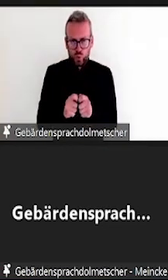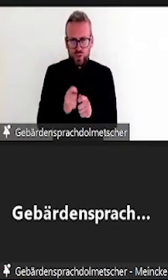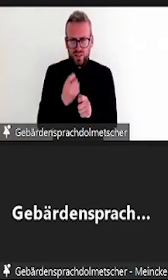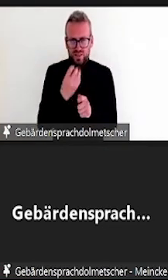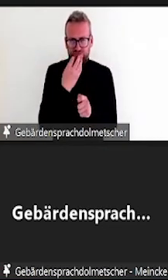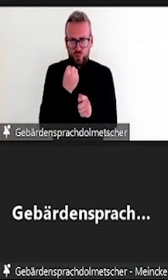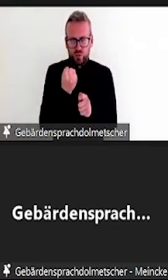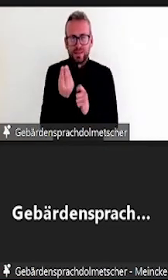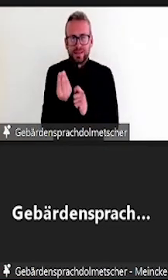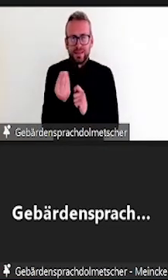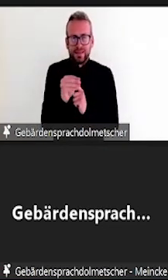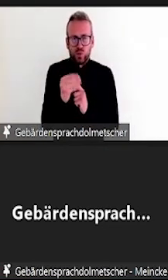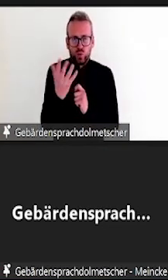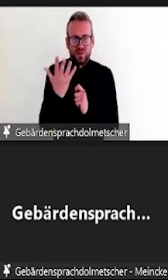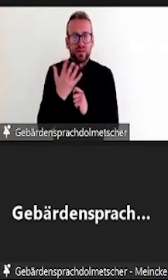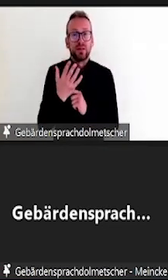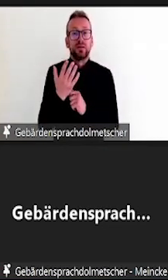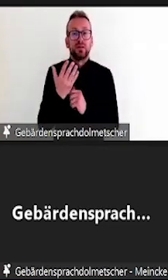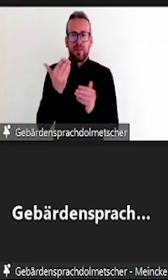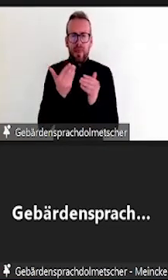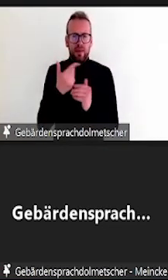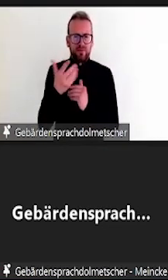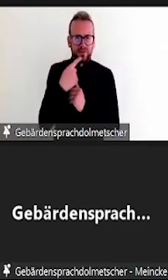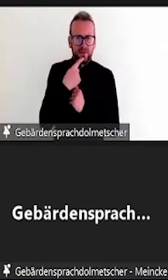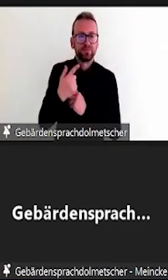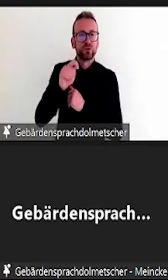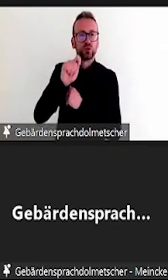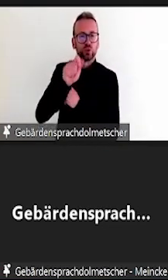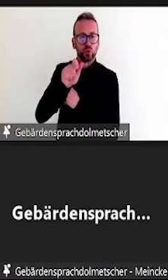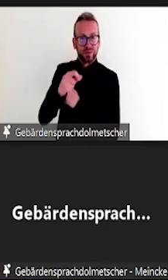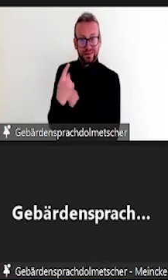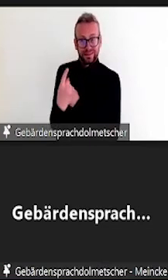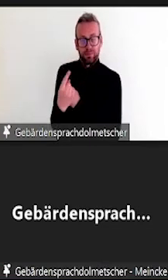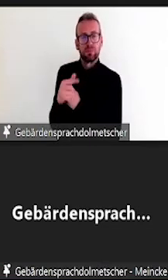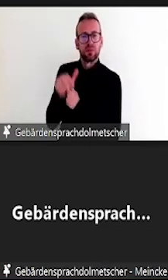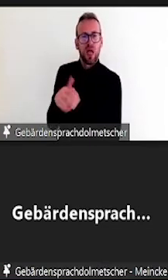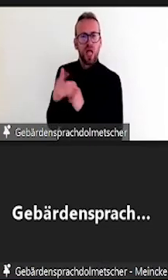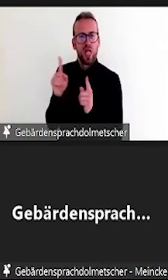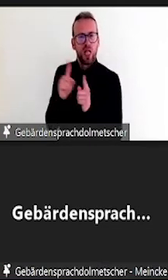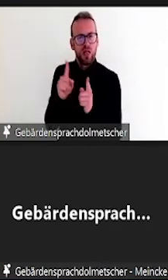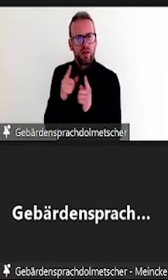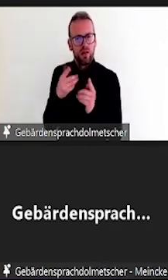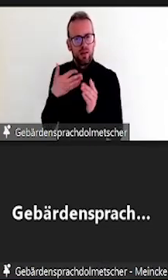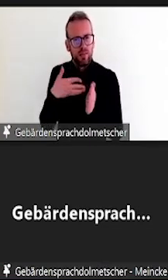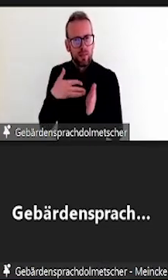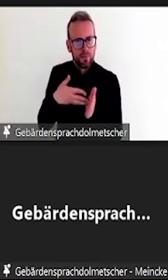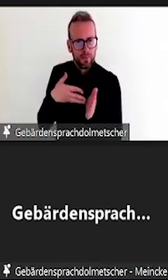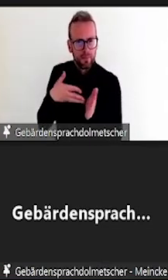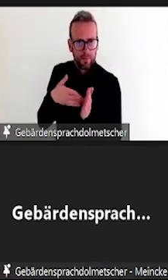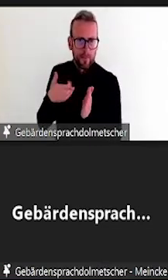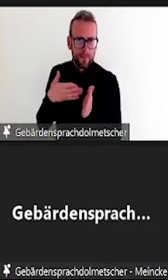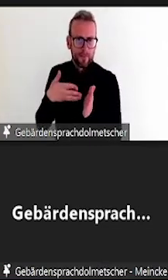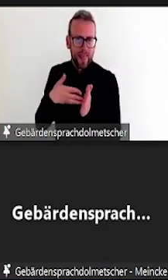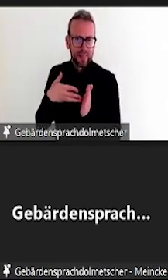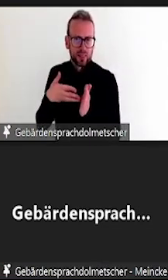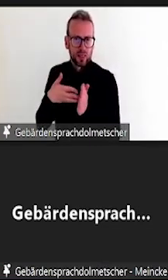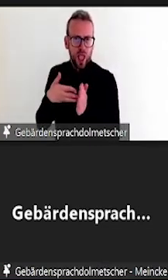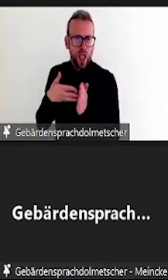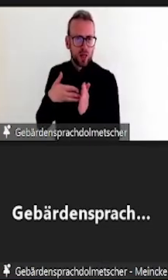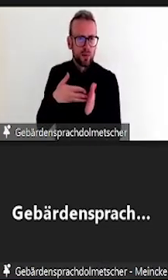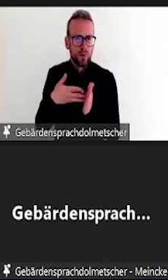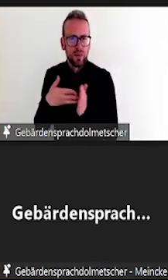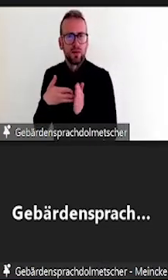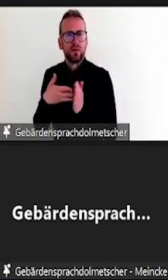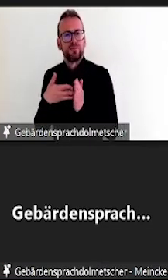in irgendeiner Form dann doch Nachteilsausgleich brauchen, um ihr Leistungsvermögen in vollem